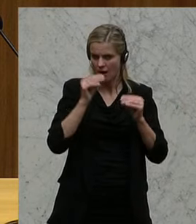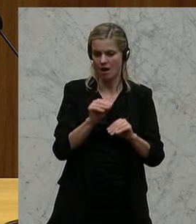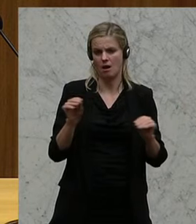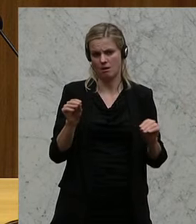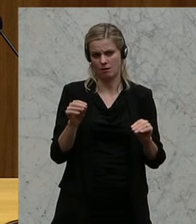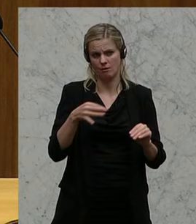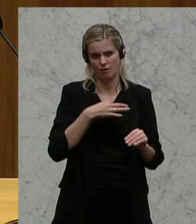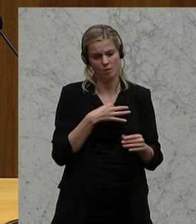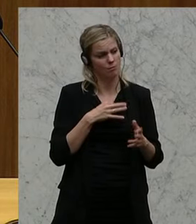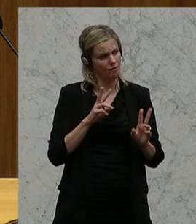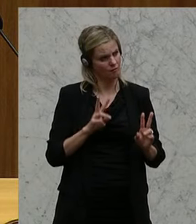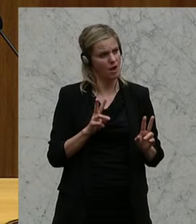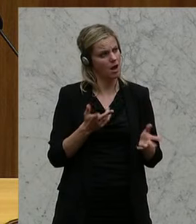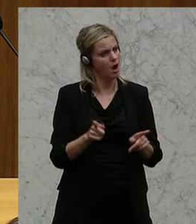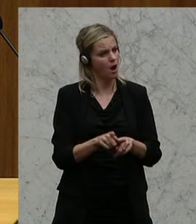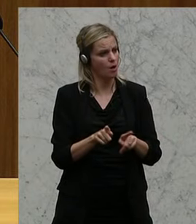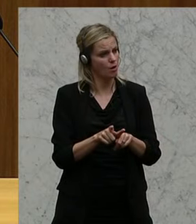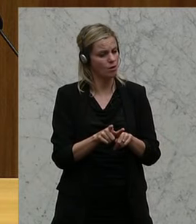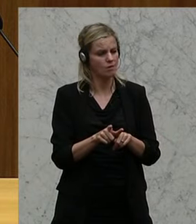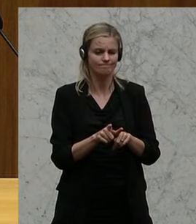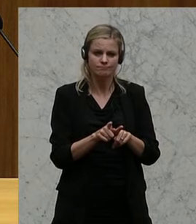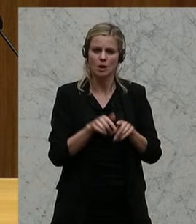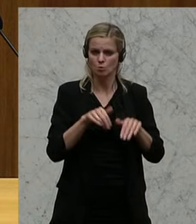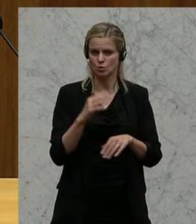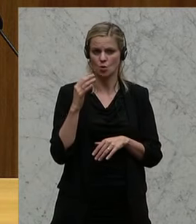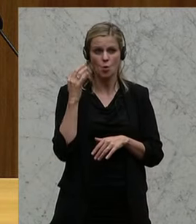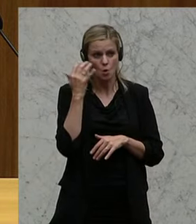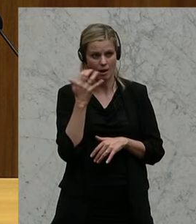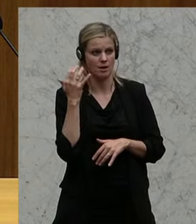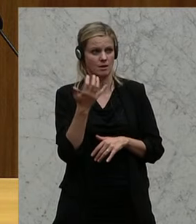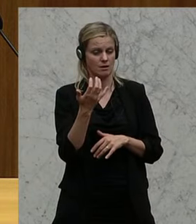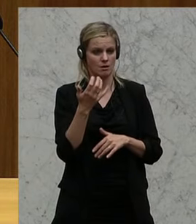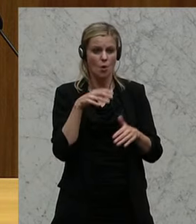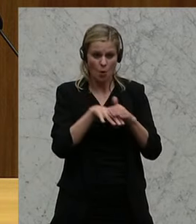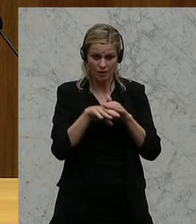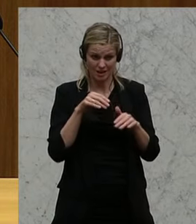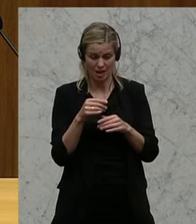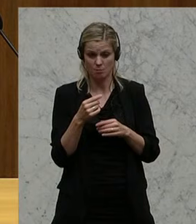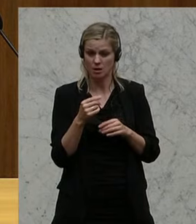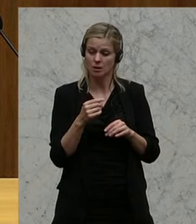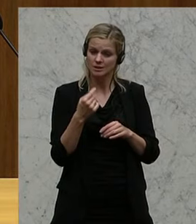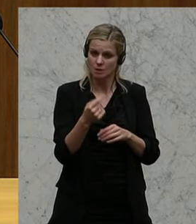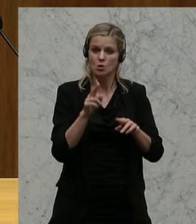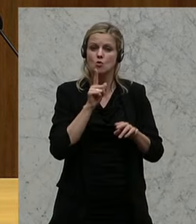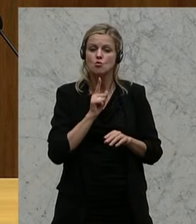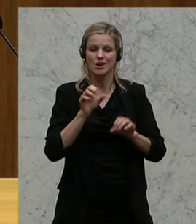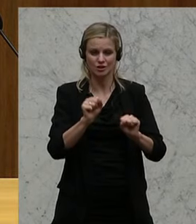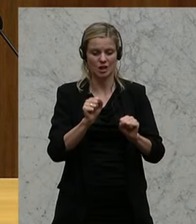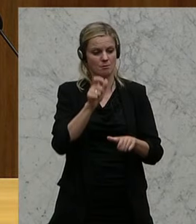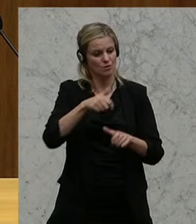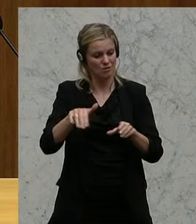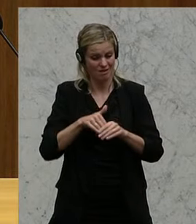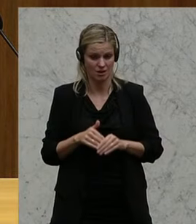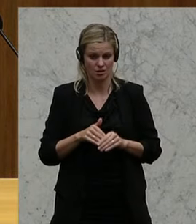auch ein bisschen überlegen muss, dass man hier vielleicht auch Unternehmen, die nur Stammpersonal haben, etwas einmal